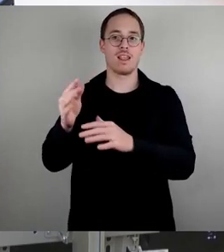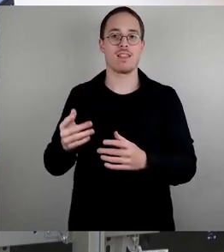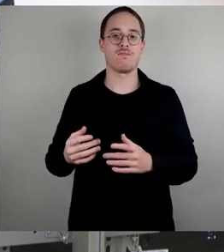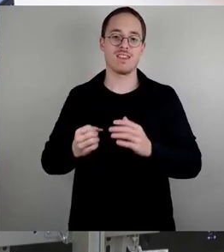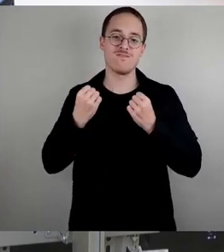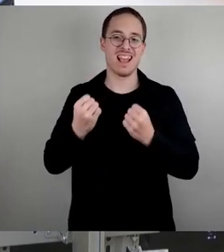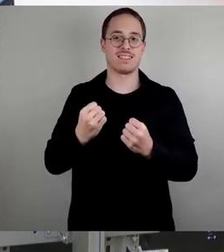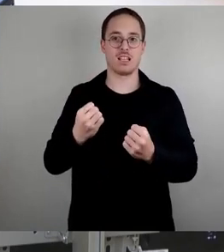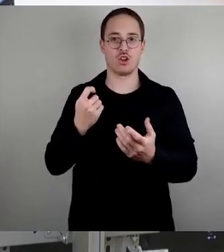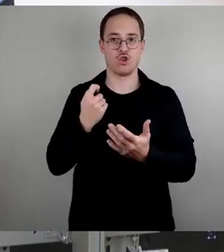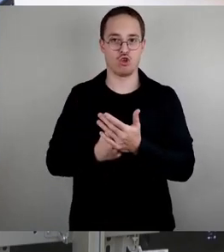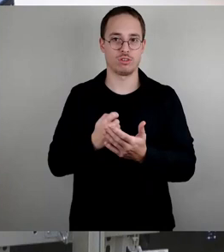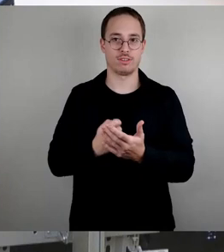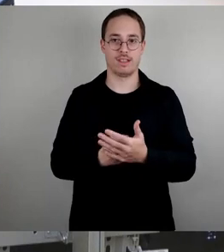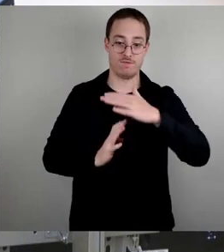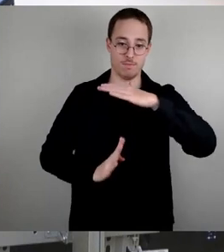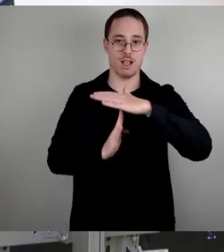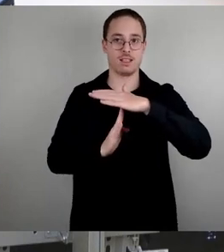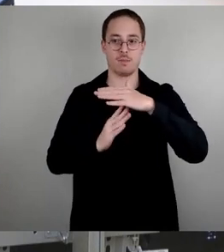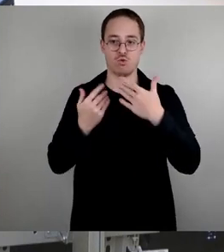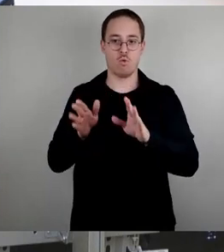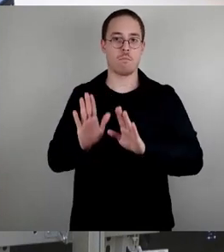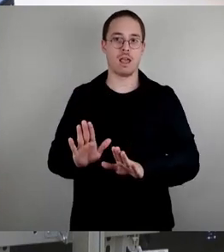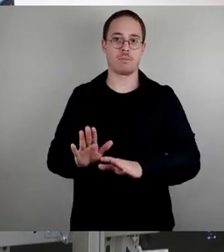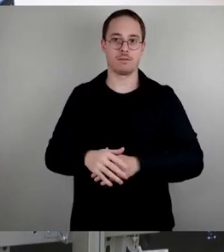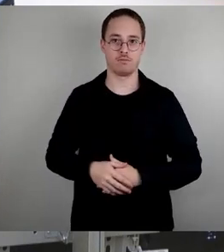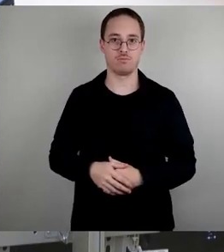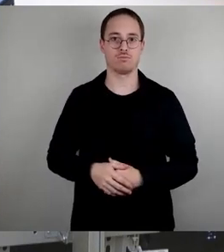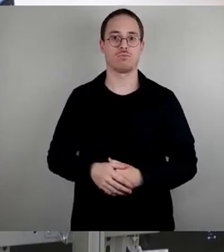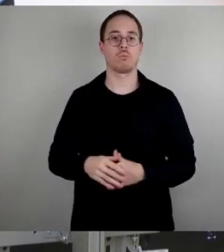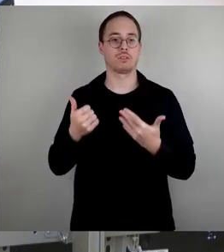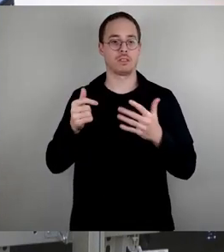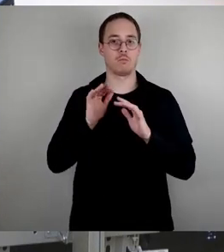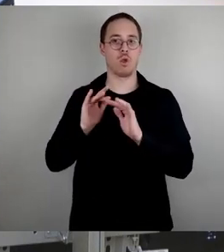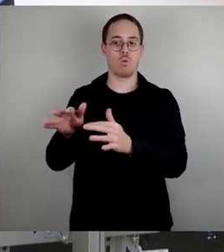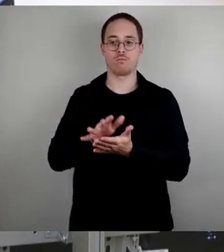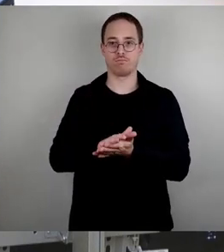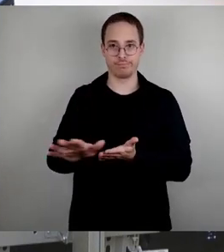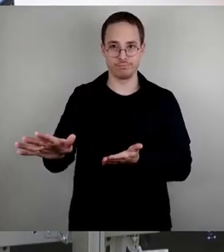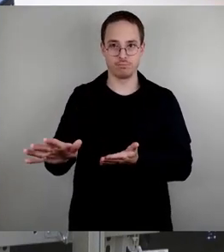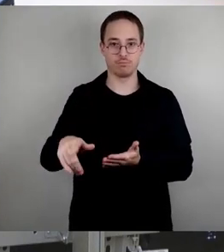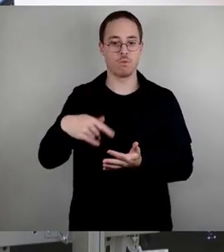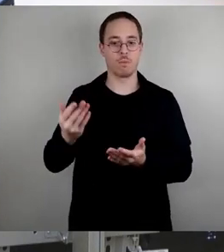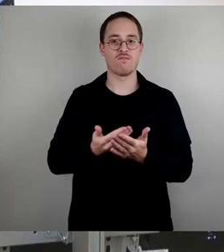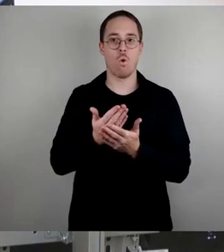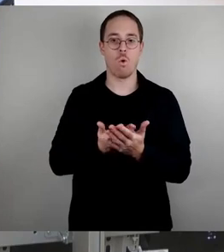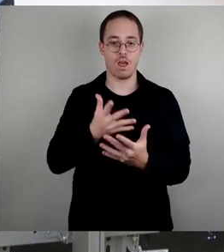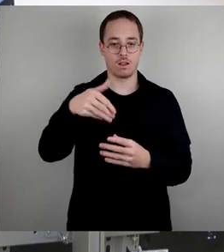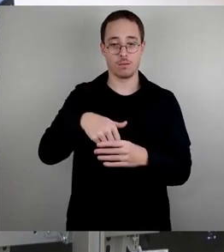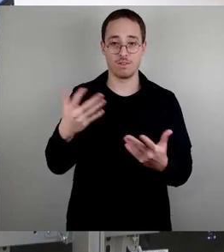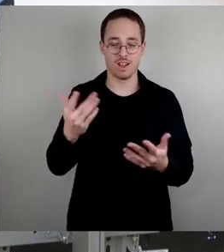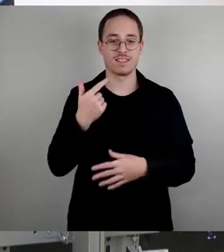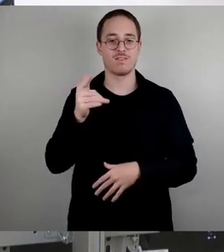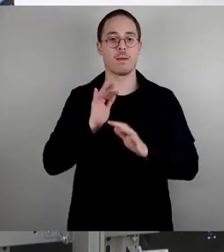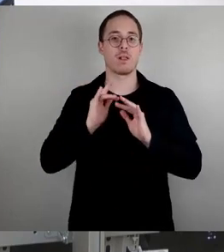maximale Höhe. So, die 6 Millionen sind jetzt ausgeschöpft. Und was haben wir in der Vorlage drin? 2 Millionen zusätzliche